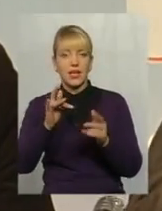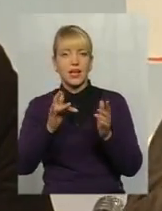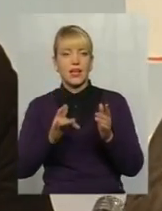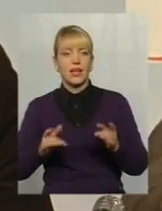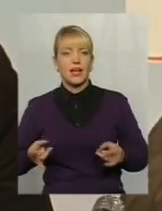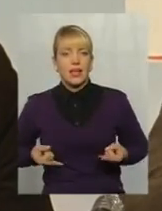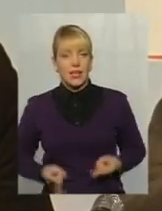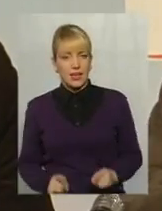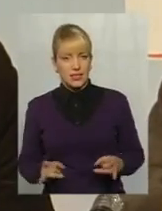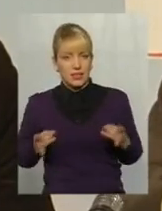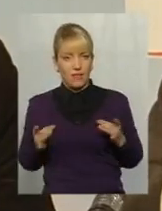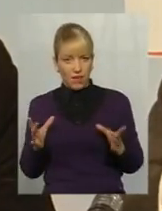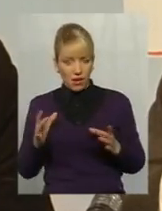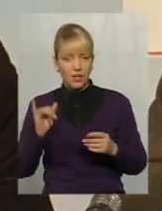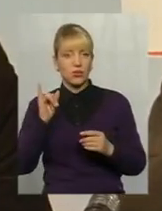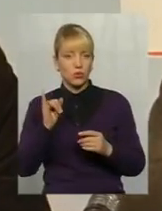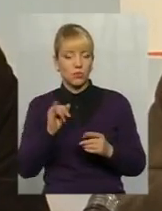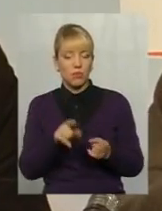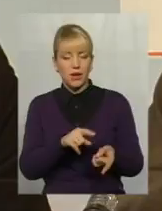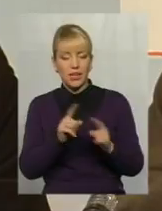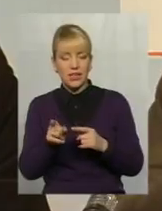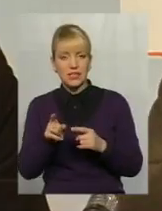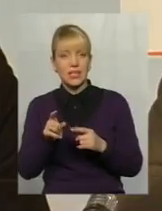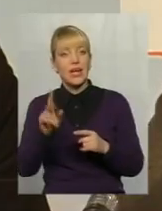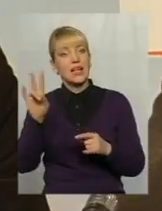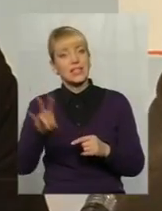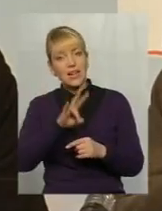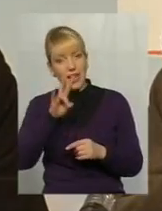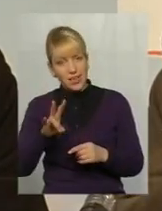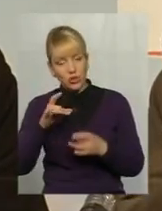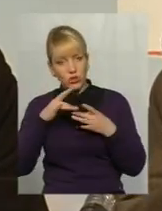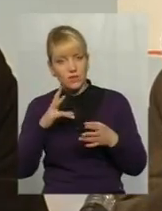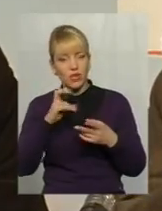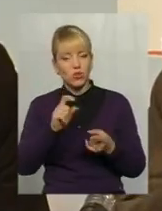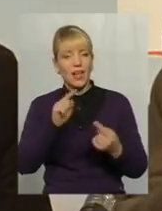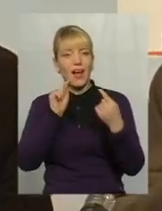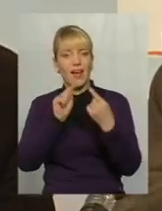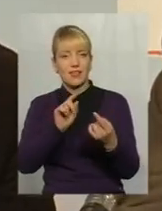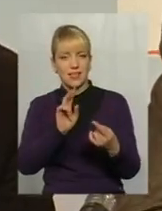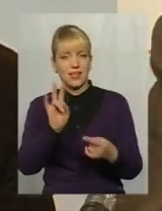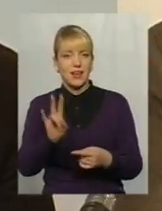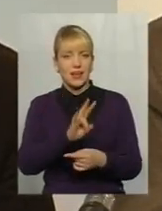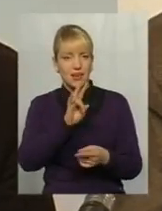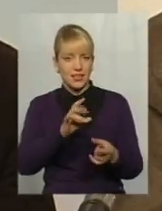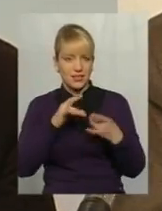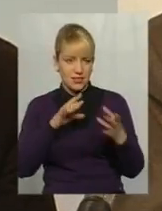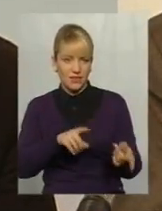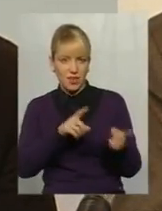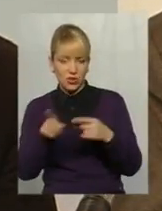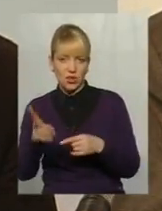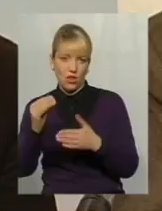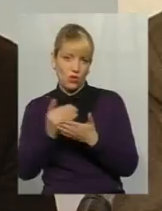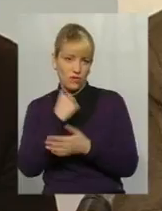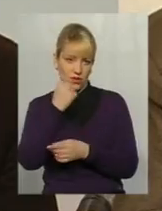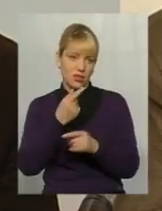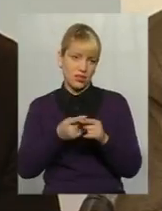релігійного свята, на ось цей антирелігійний, безрелігійний оцей Новий рік. Тобто, це ж було абсолютно, так би